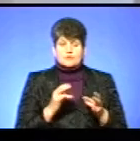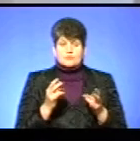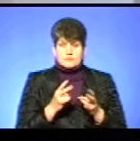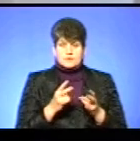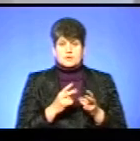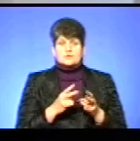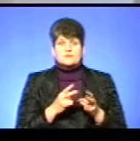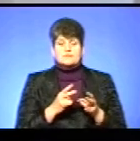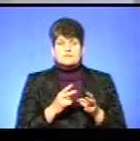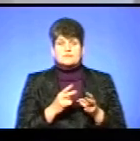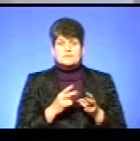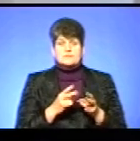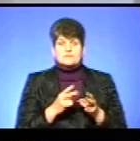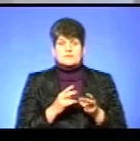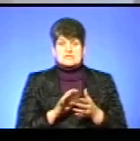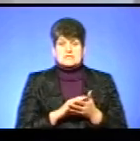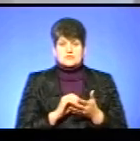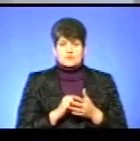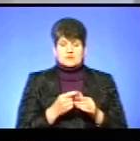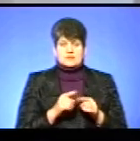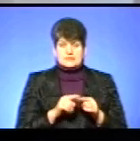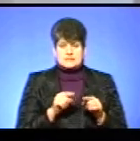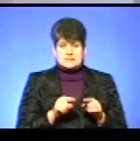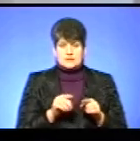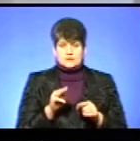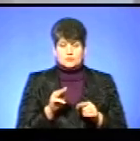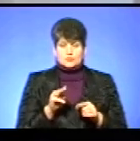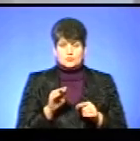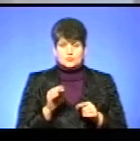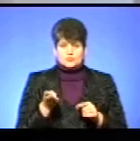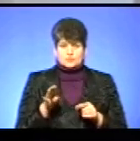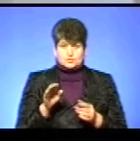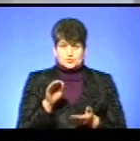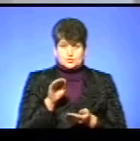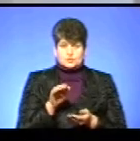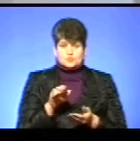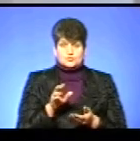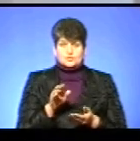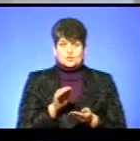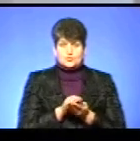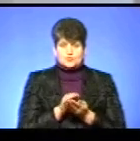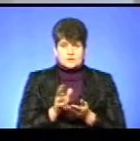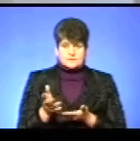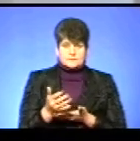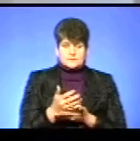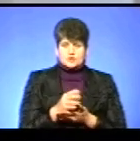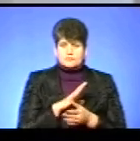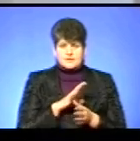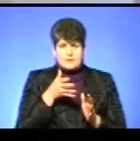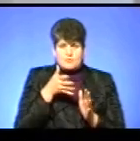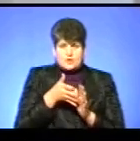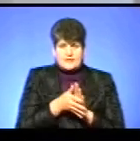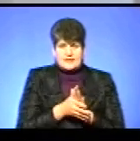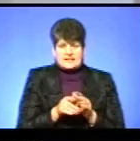основному порядку знишкодити цей математеріал, тобто ті тужки, як вони передбачені законодавством, для того, щоб не проникнула